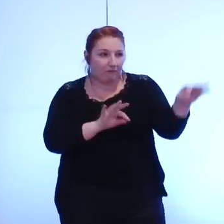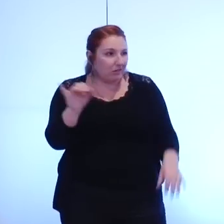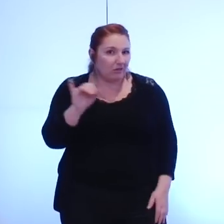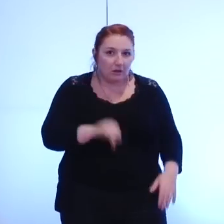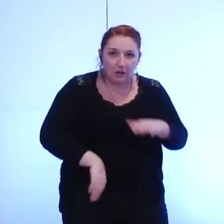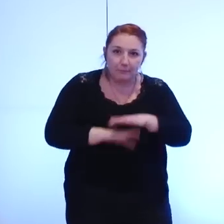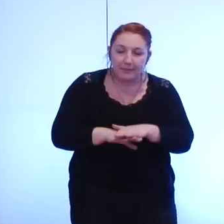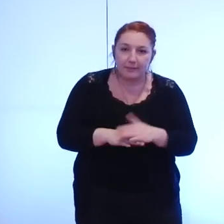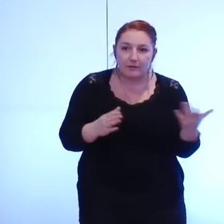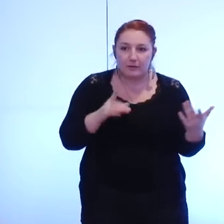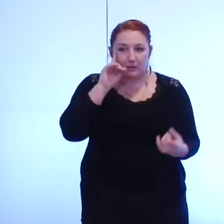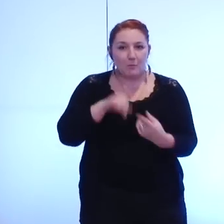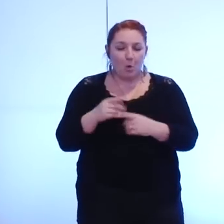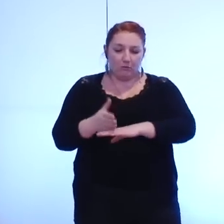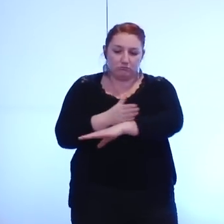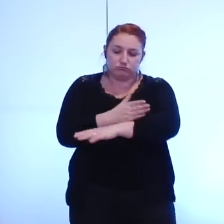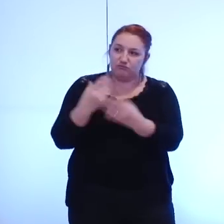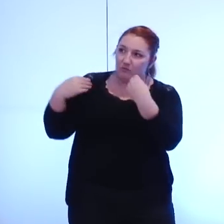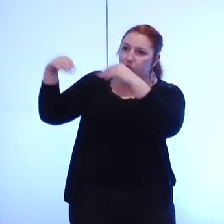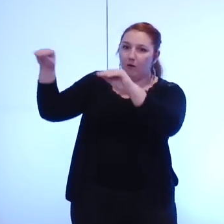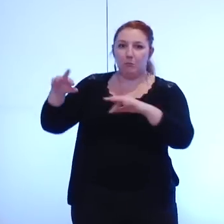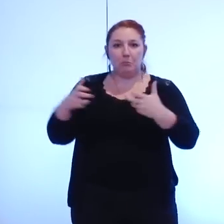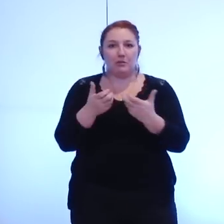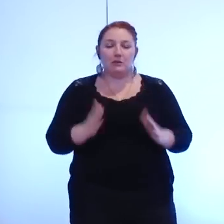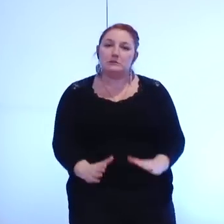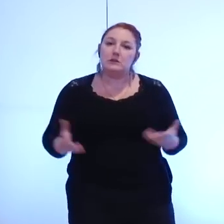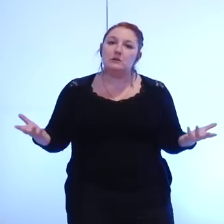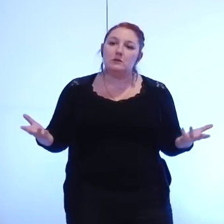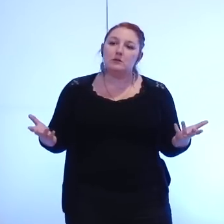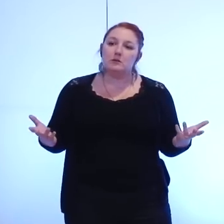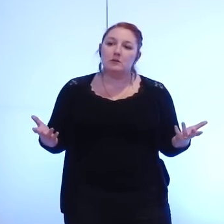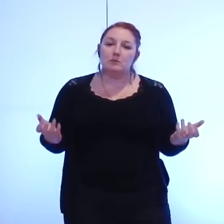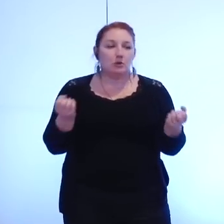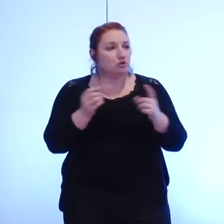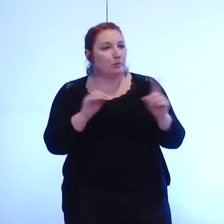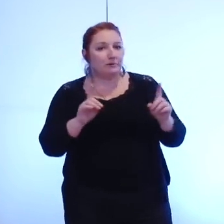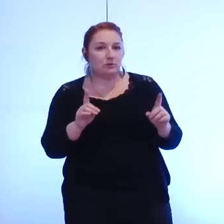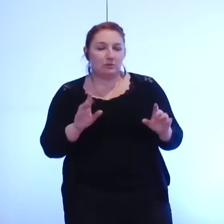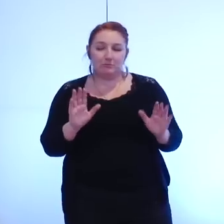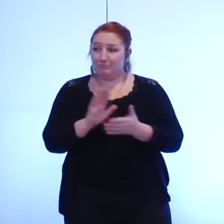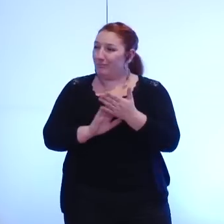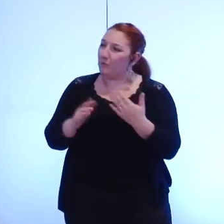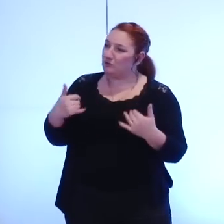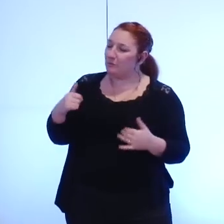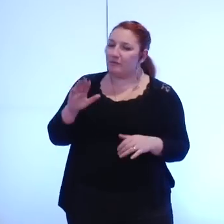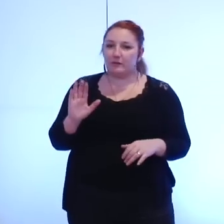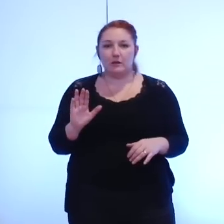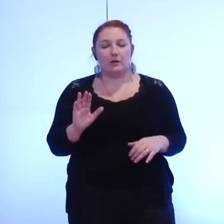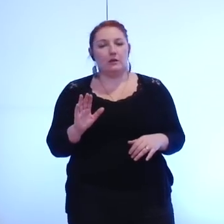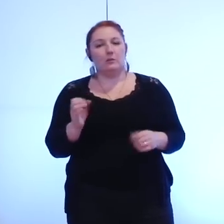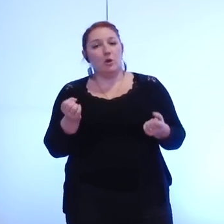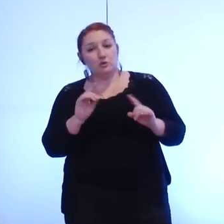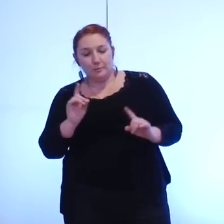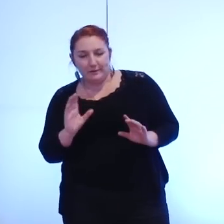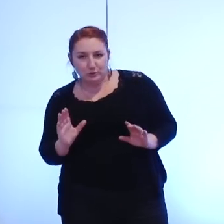déterminer le prix de cession de nos actions et que je ne suis pas sûr qu'il n ait que je voudrais bien finir je ne suis pas sûr qu'il n ait que